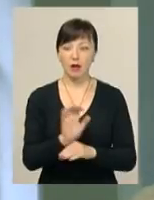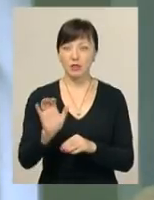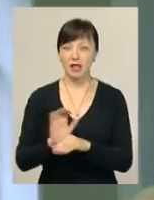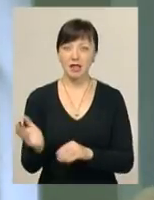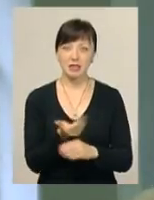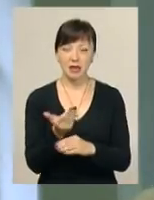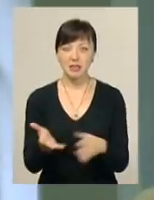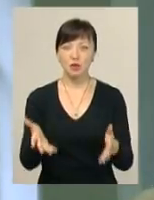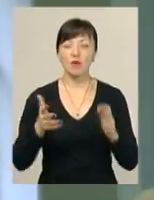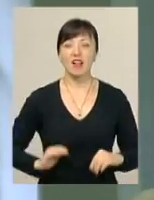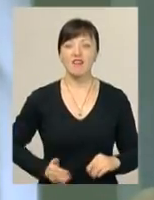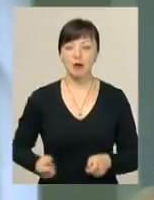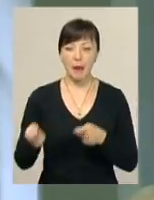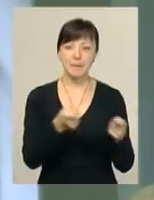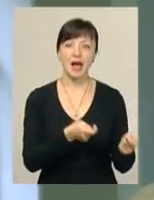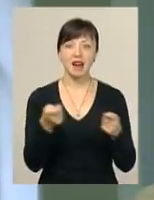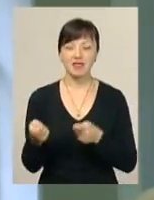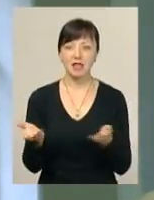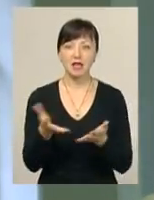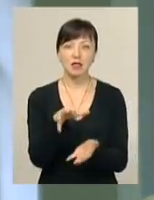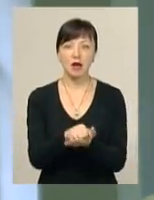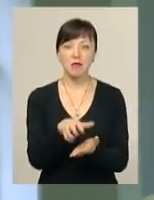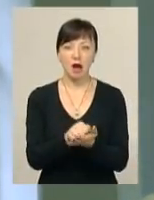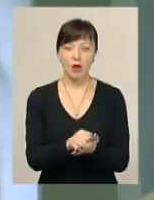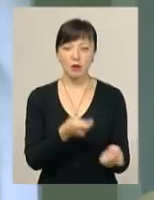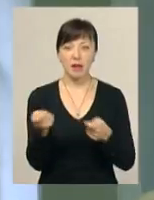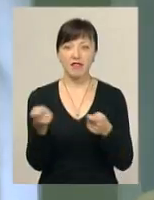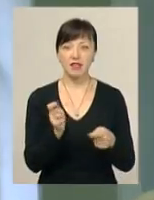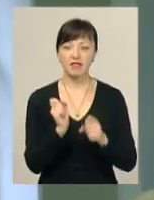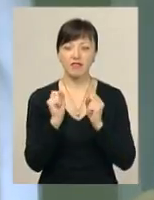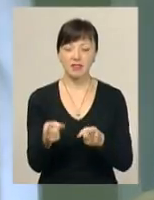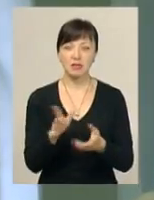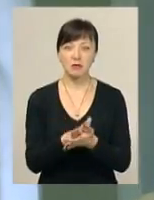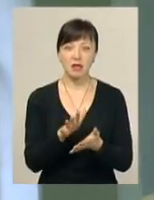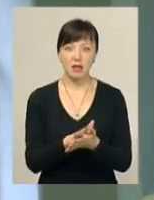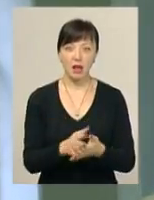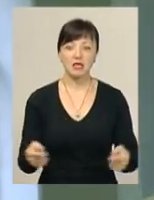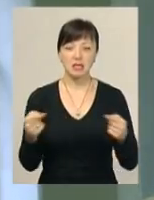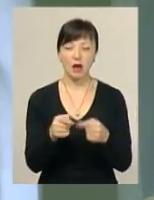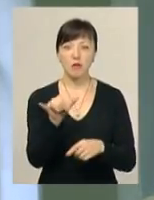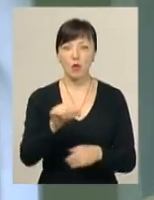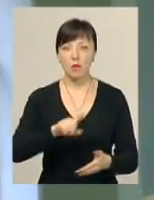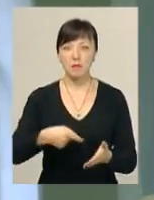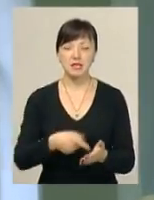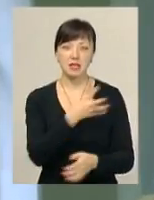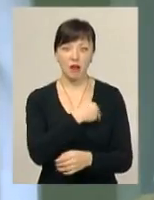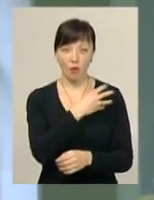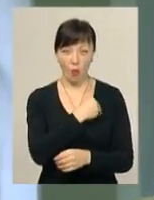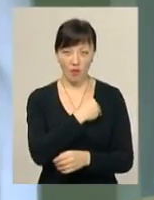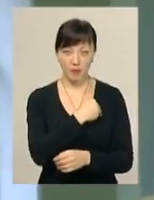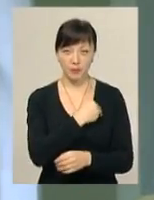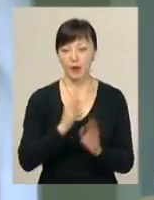з'ясовувала фірми-перевізники, які займаються перевезенням, вивезенням сміття саме у місті Львові.